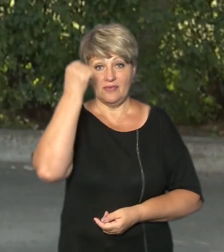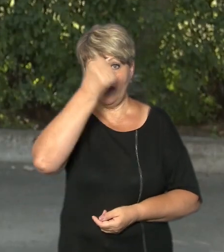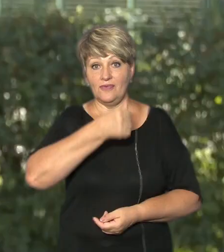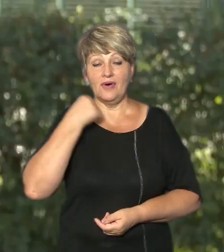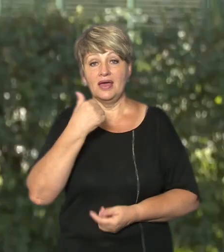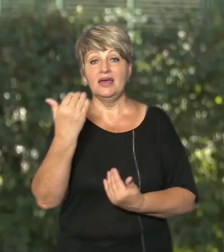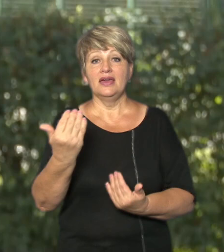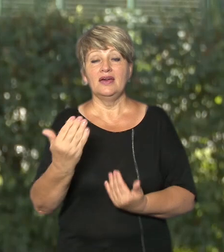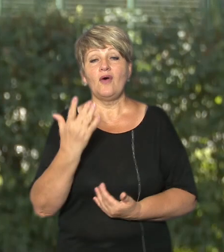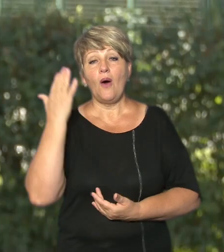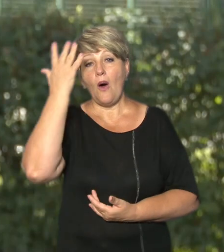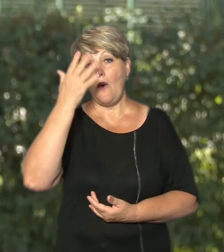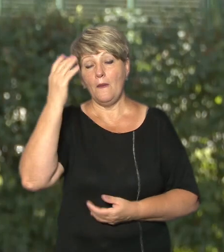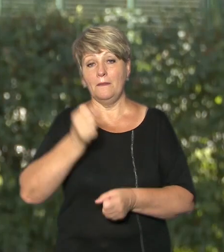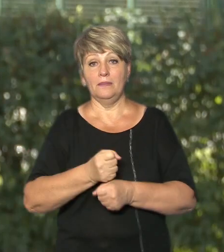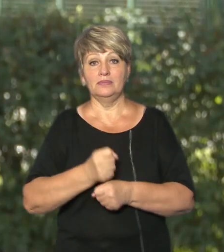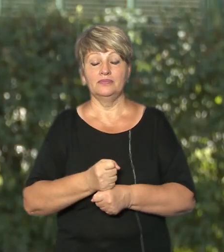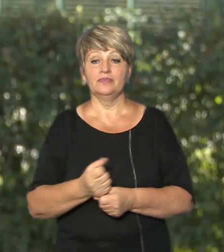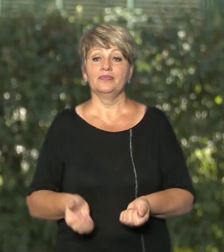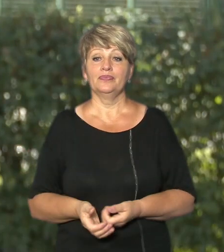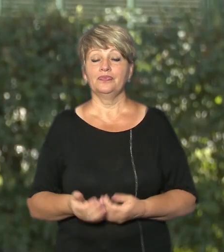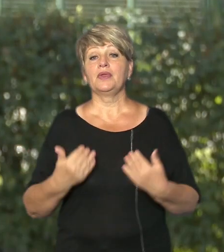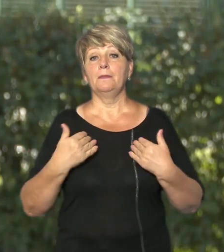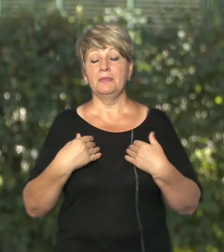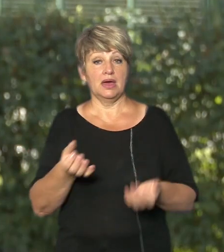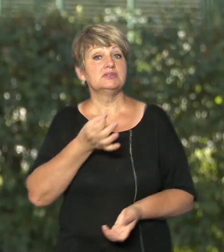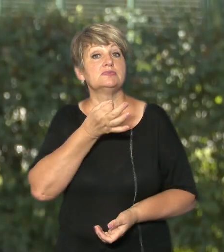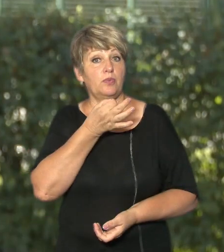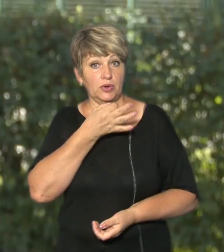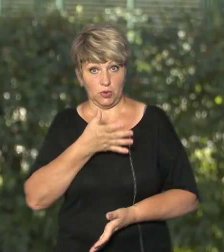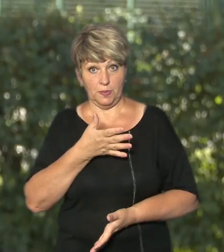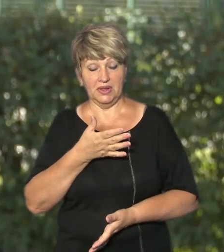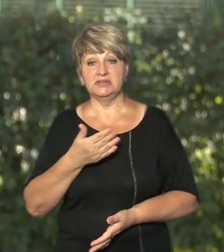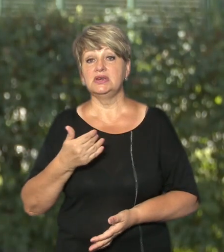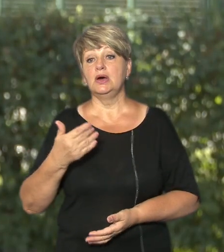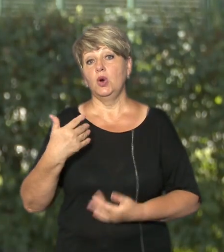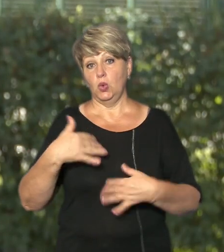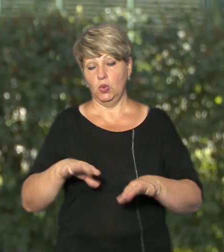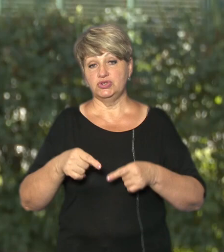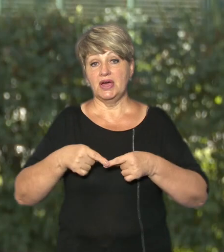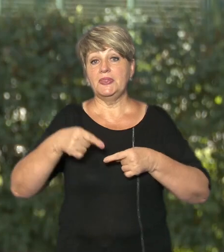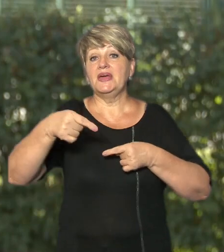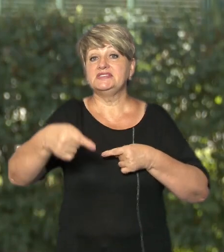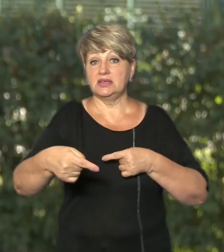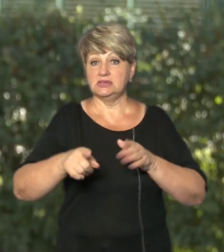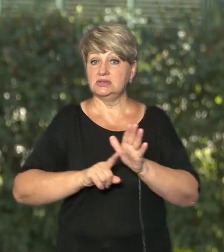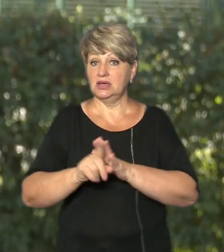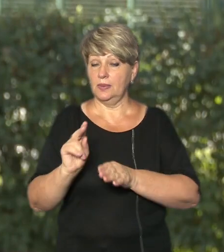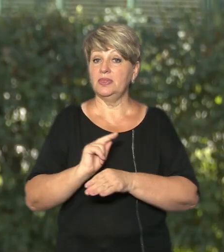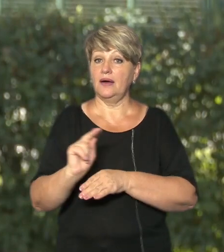роботи Більш-менш звик, мені сподобалось, а після цього вже дистанційне пішло навчання,